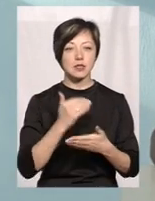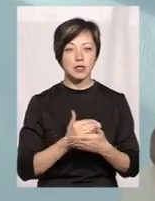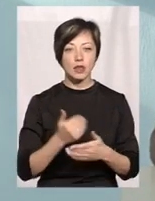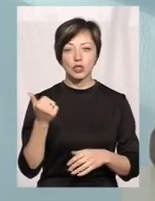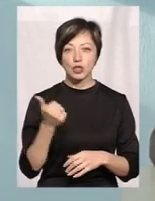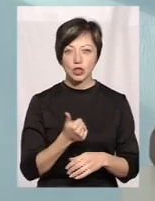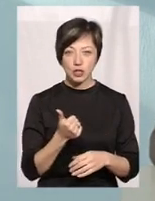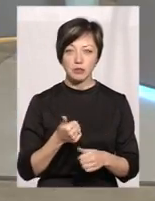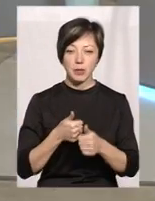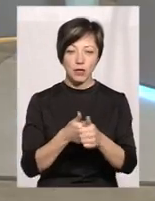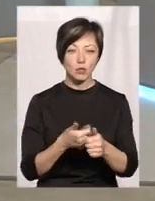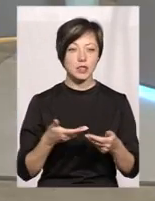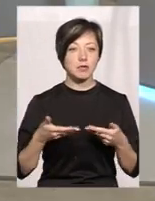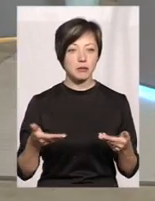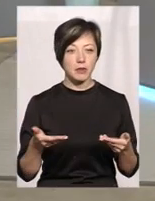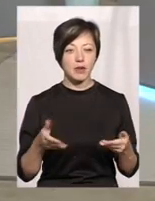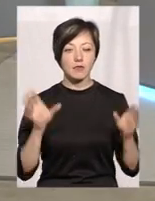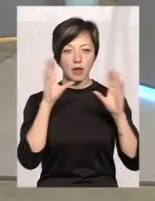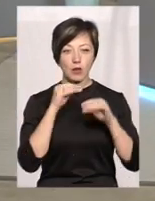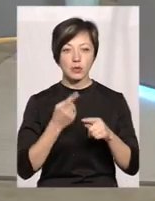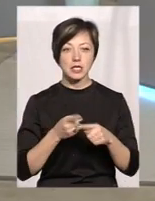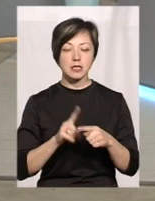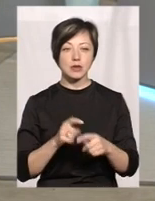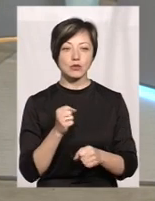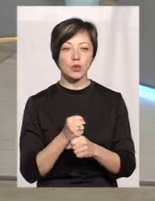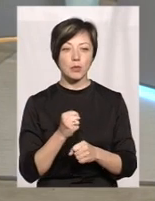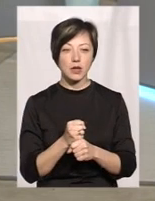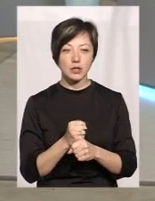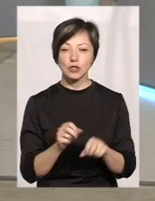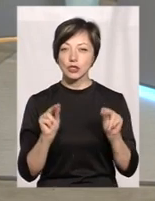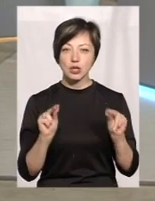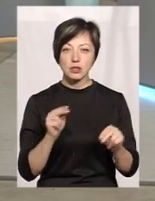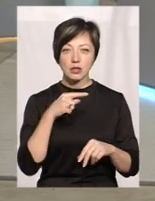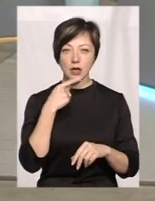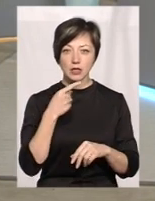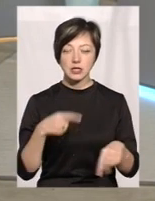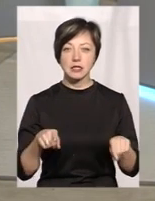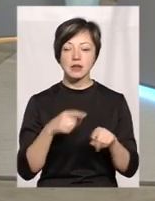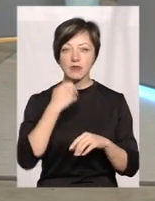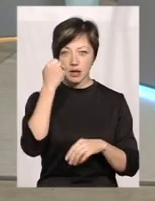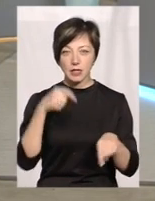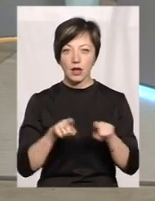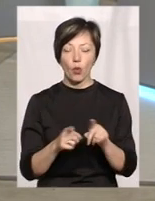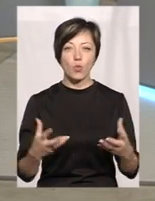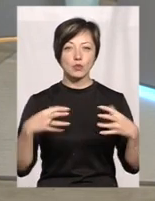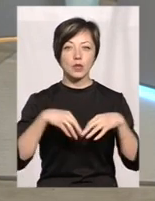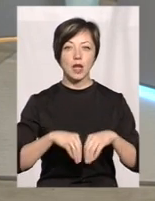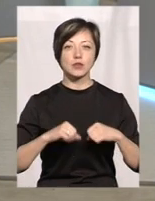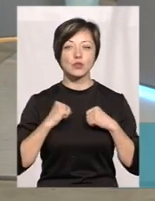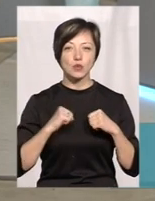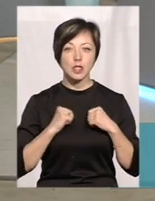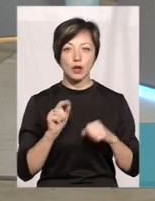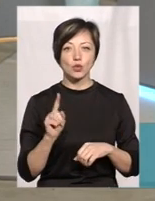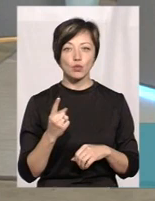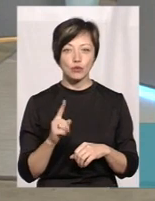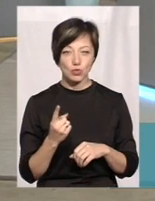підтягнулися і ми. Вдалося це зробити, чесно кажучи, завдяки отакій консолідації зусиль, тому